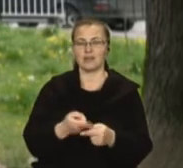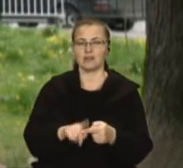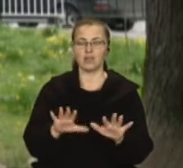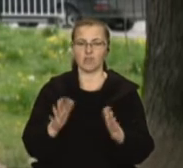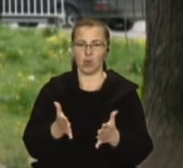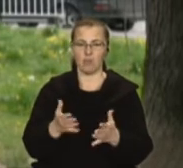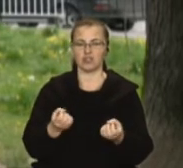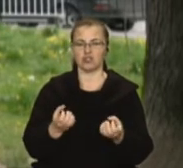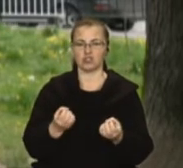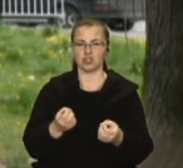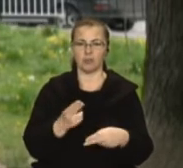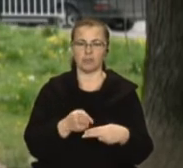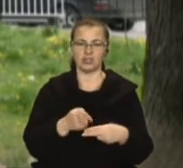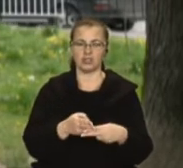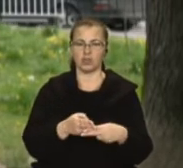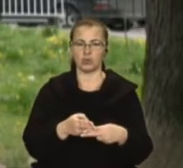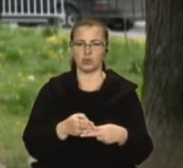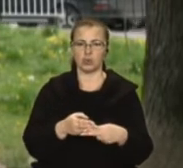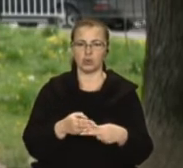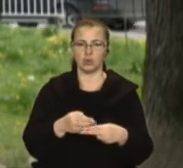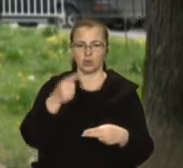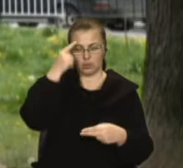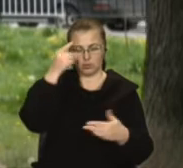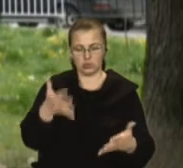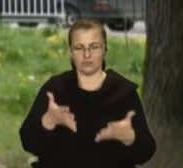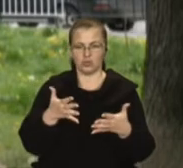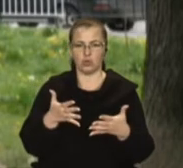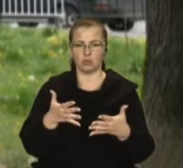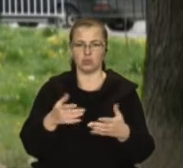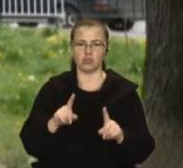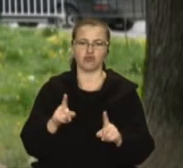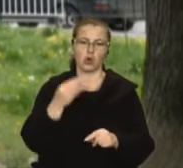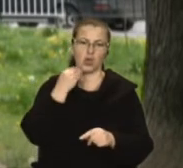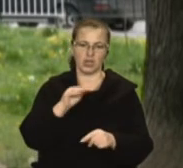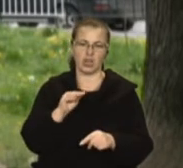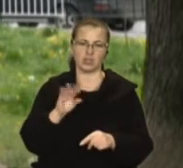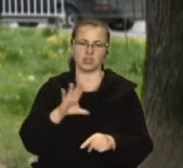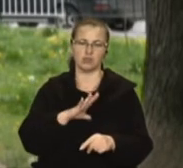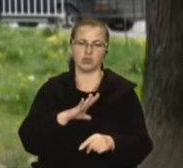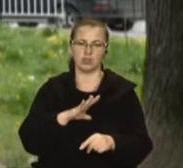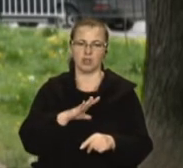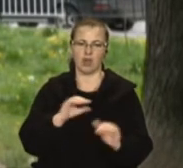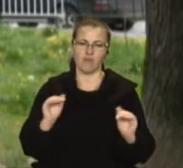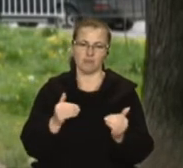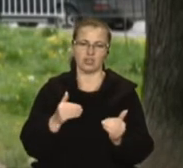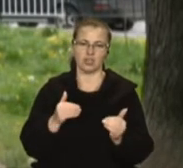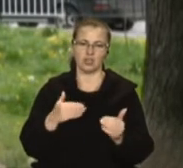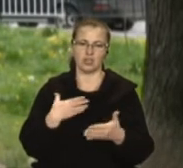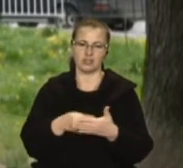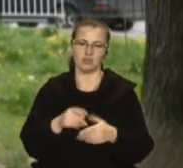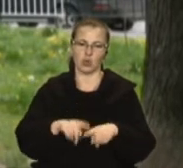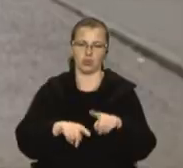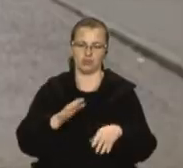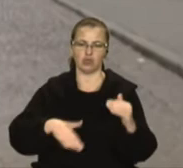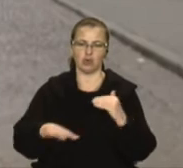ще бар'єру усвідомлення, що краще все-таки побути десь в межах свого